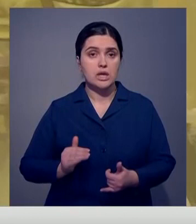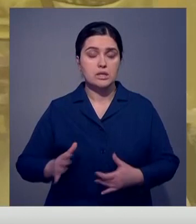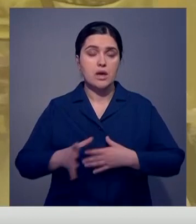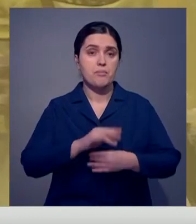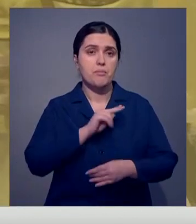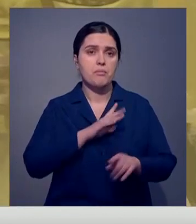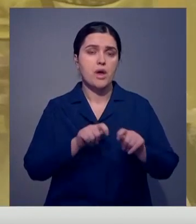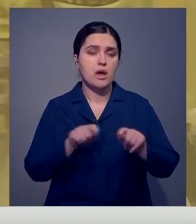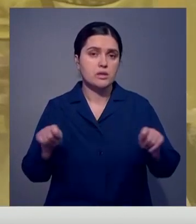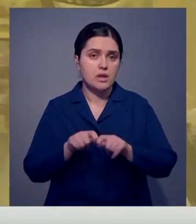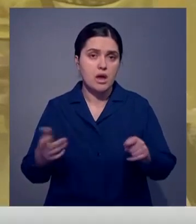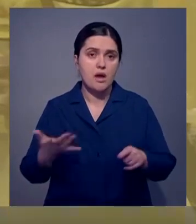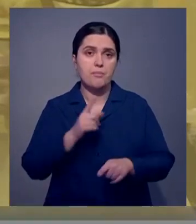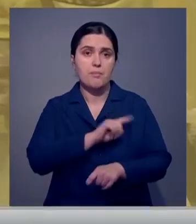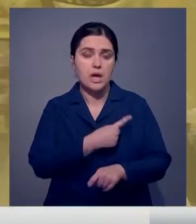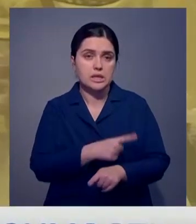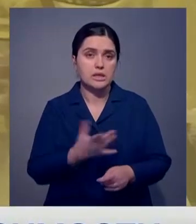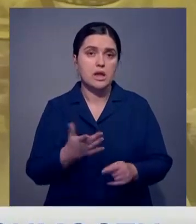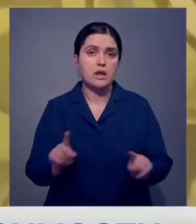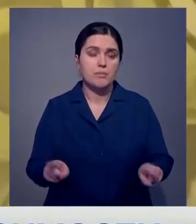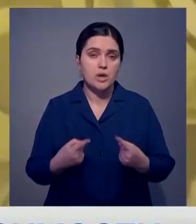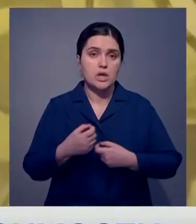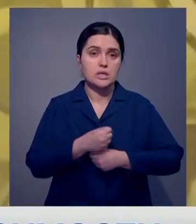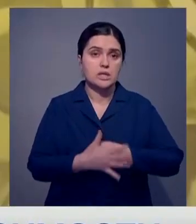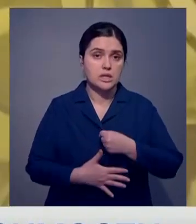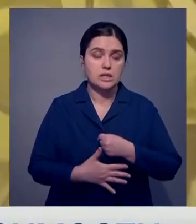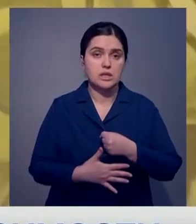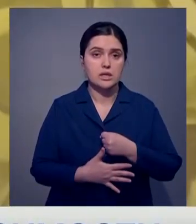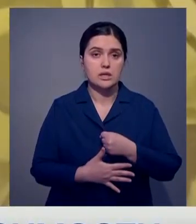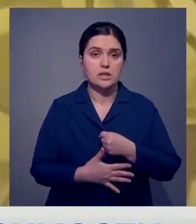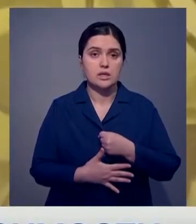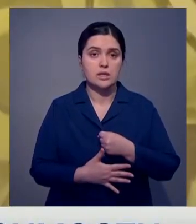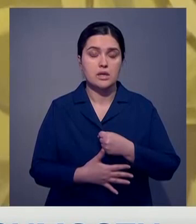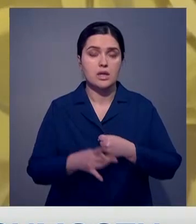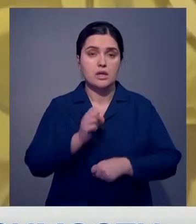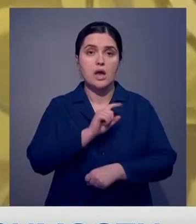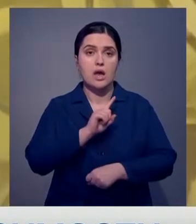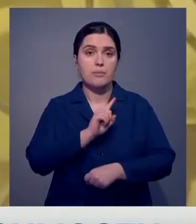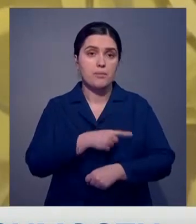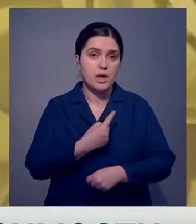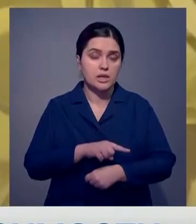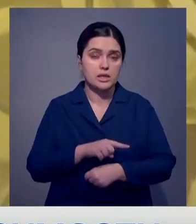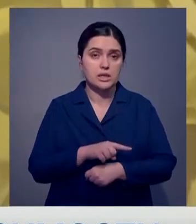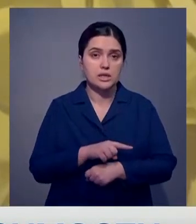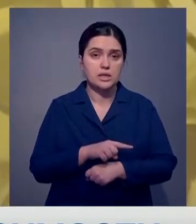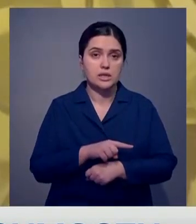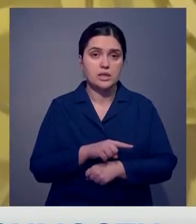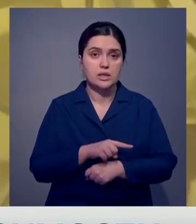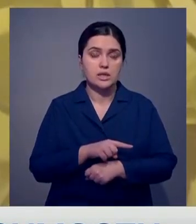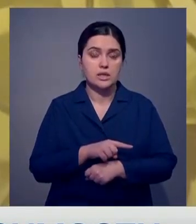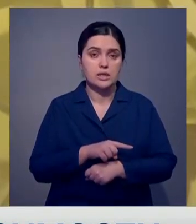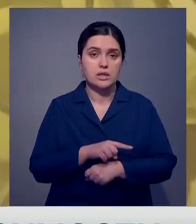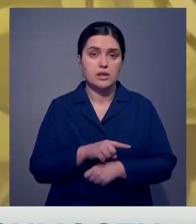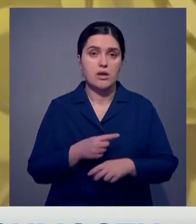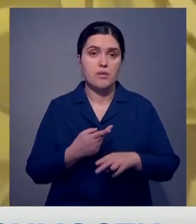поликлиники, реабилитационные центры. Основной упор был сделан на поликлинике, потому что это основное